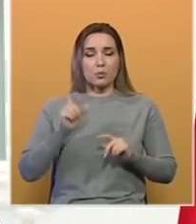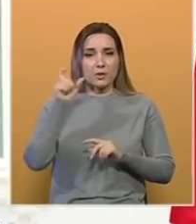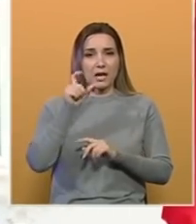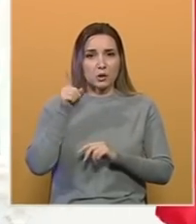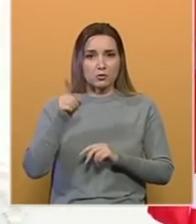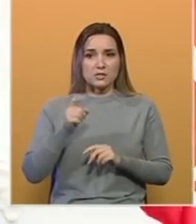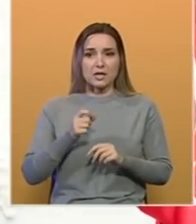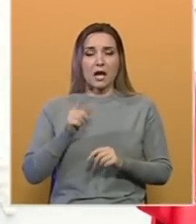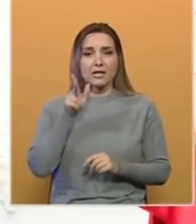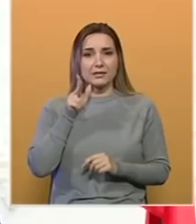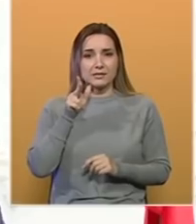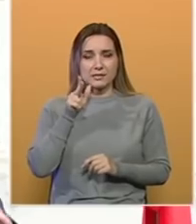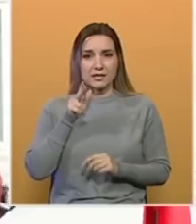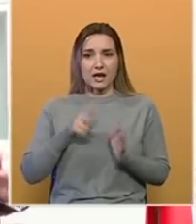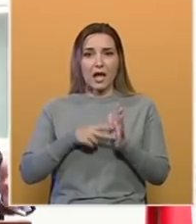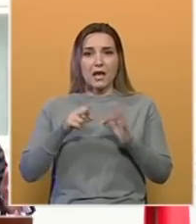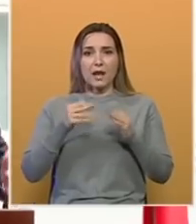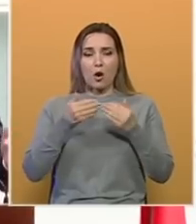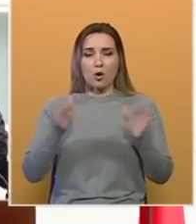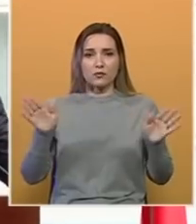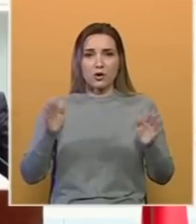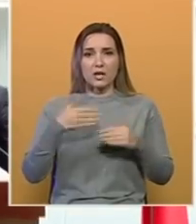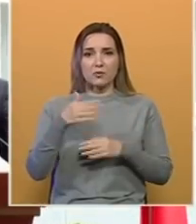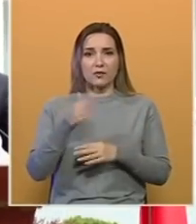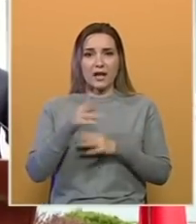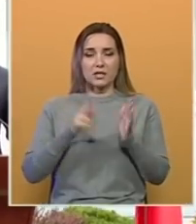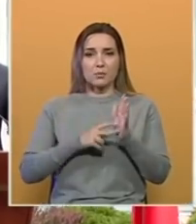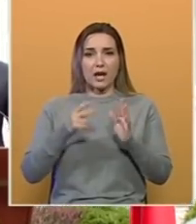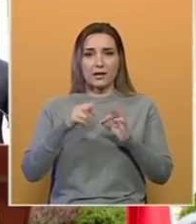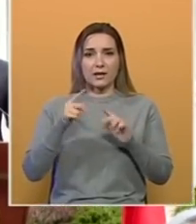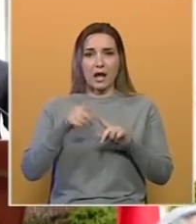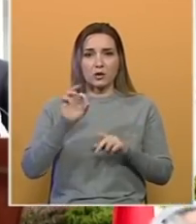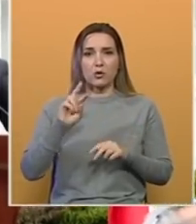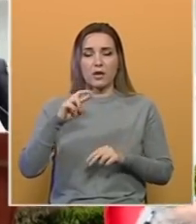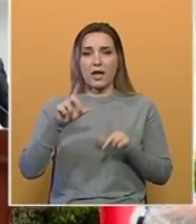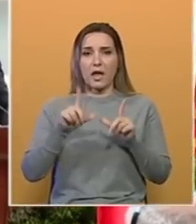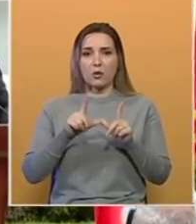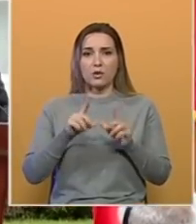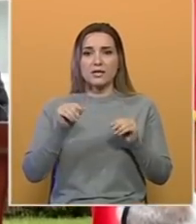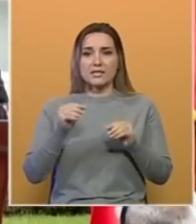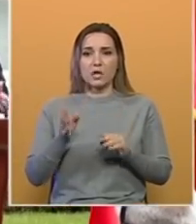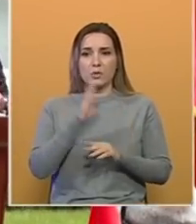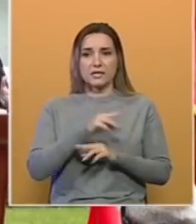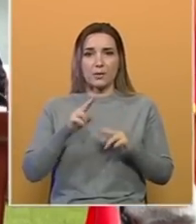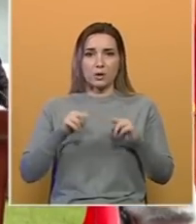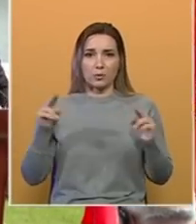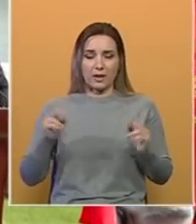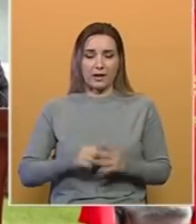snažno insistira na otvorenim vratima NATO-a i Europske unije za zemlje Zapadnog Balkana.